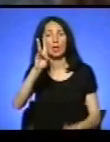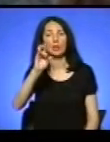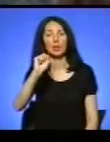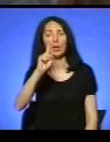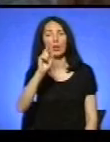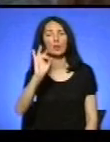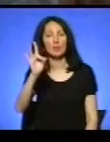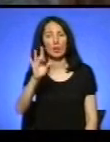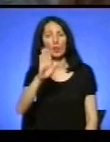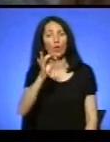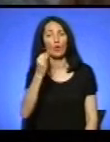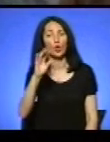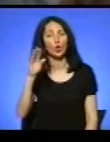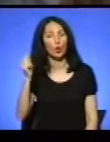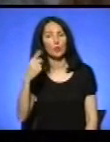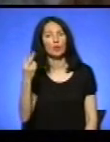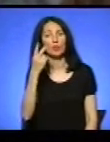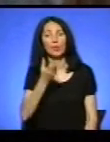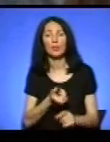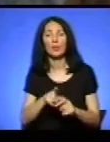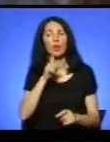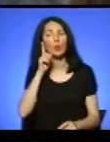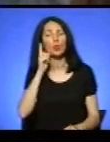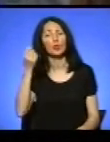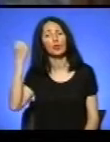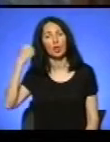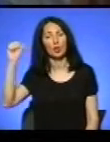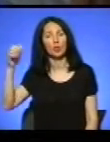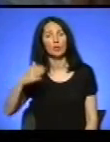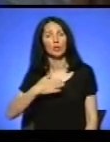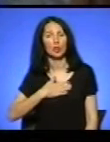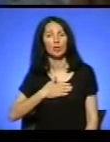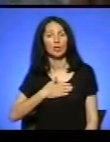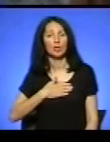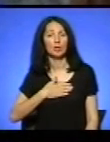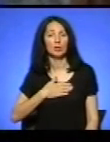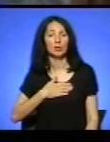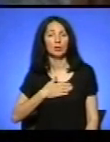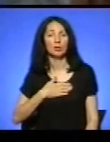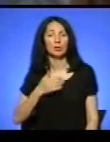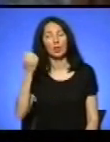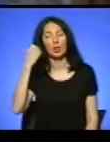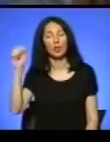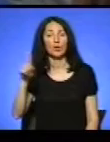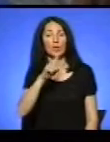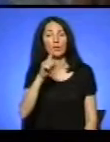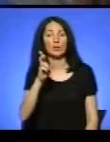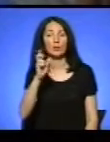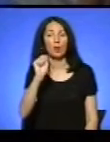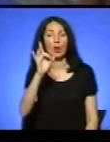наймолодших героїв і, до речі, наших героїв з Баражчини.